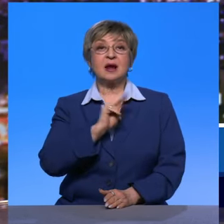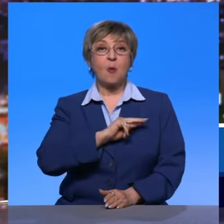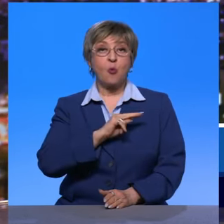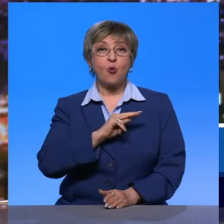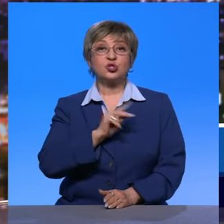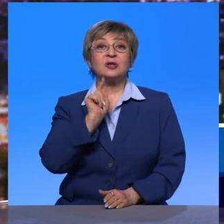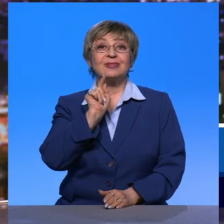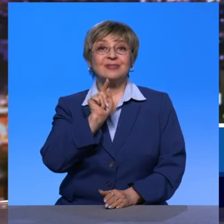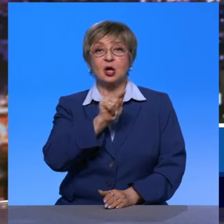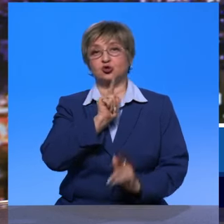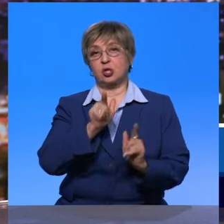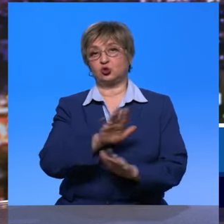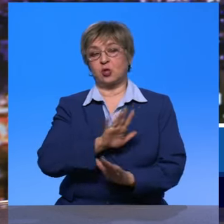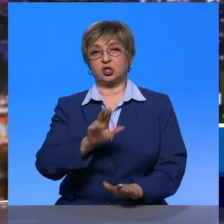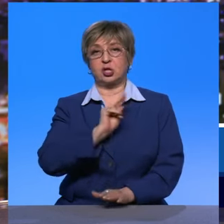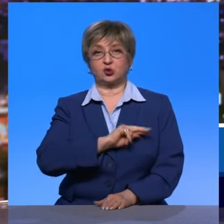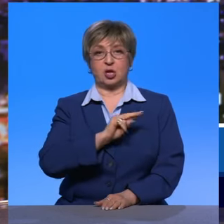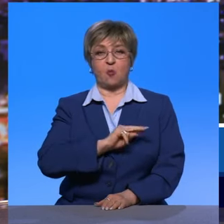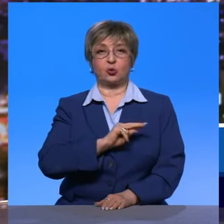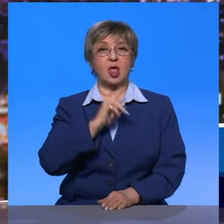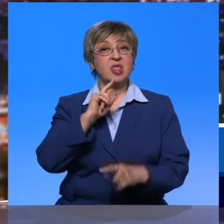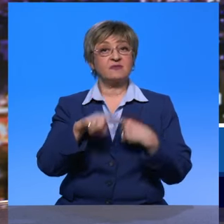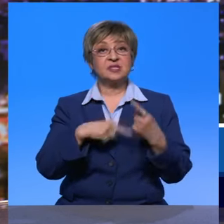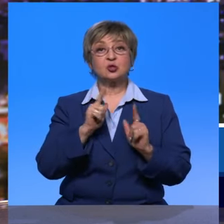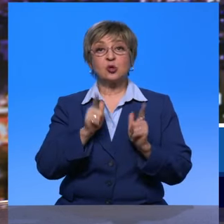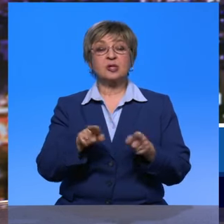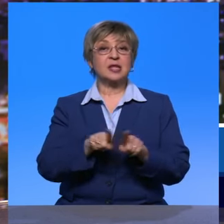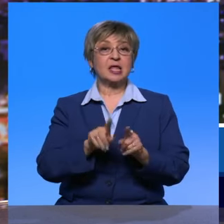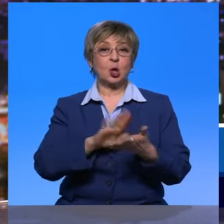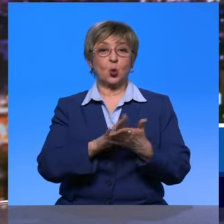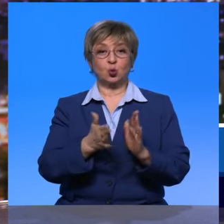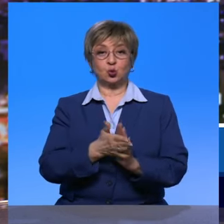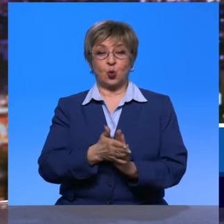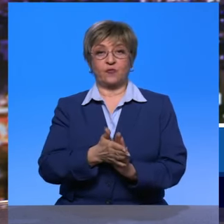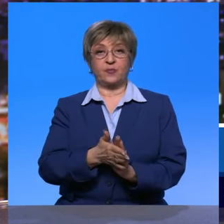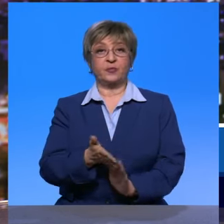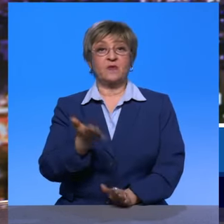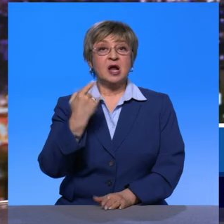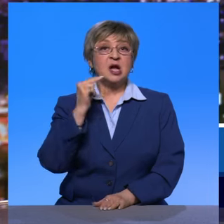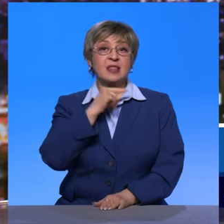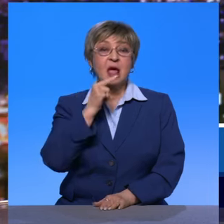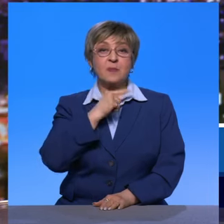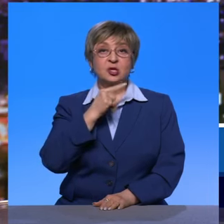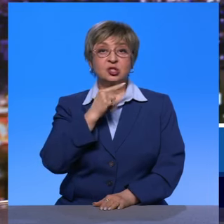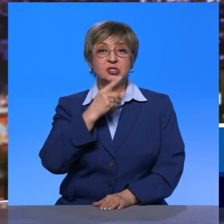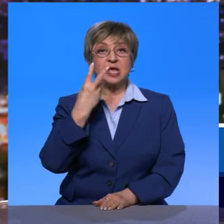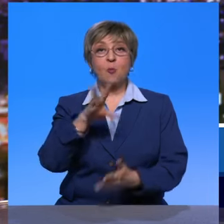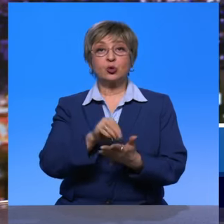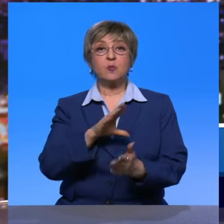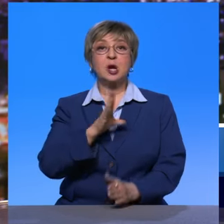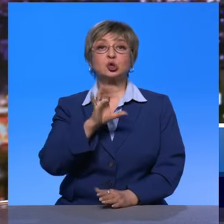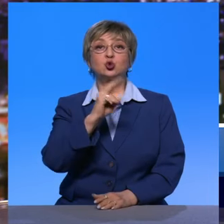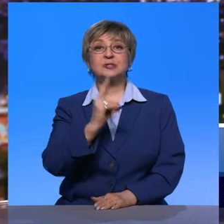соглашаются работать. Не всегда соглашаются на такие условия. В прежней экономической модели было у нас и социальное жилье, и